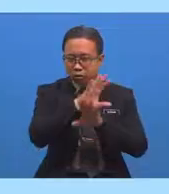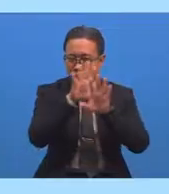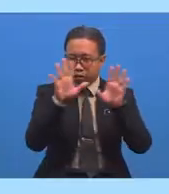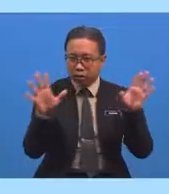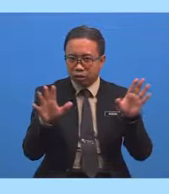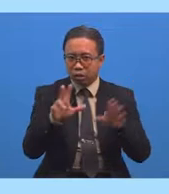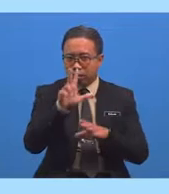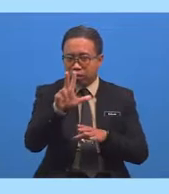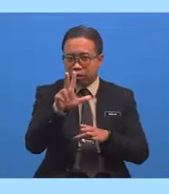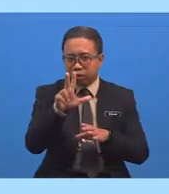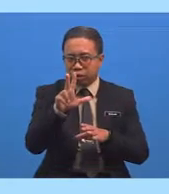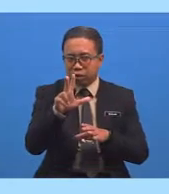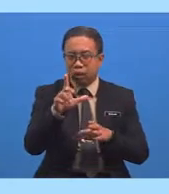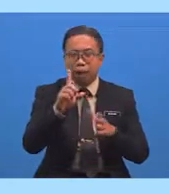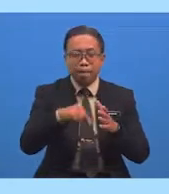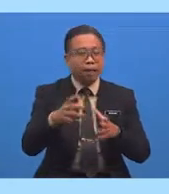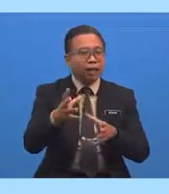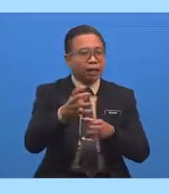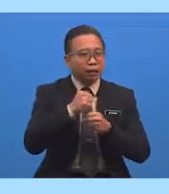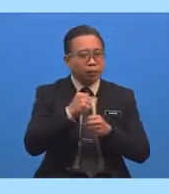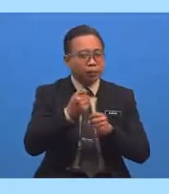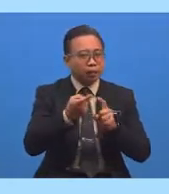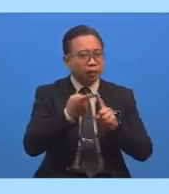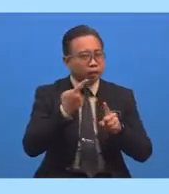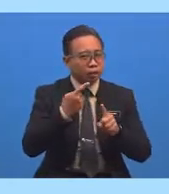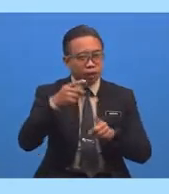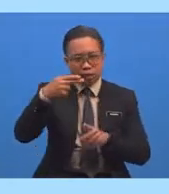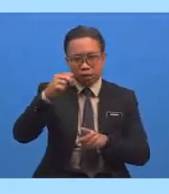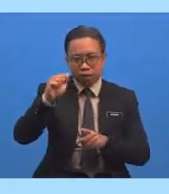Tiga Pengajaran Hadis Tersebut